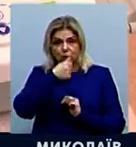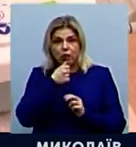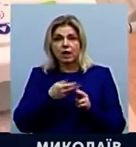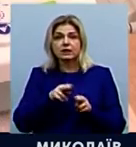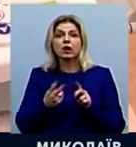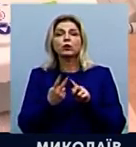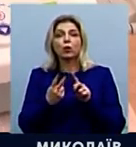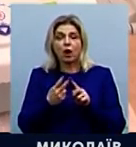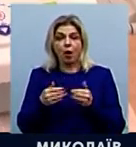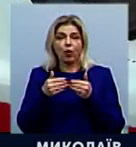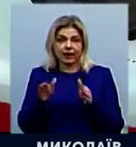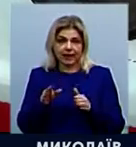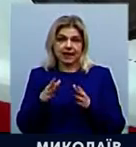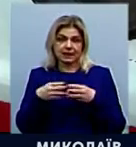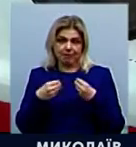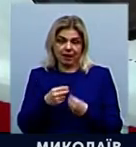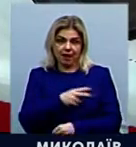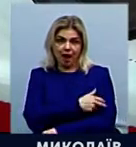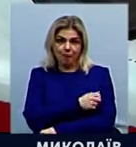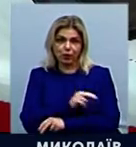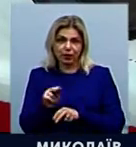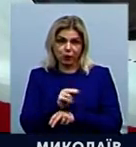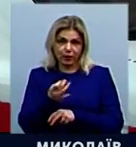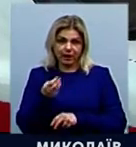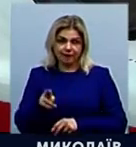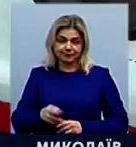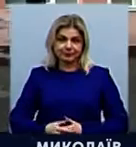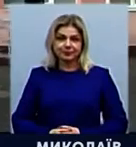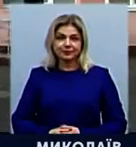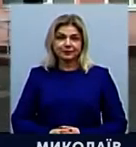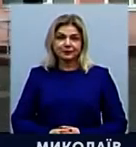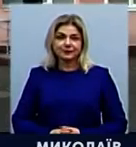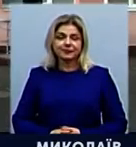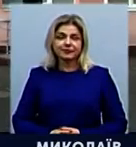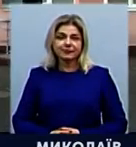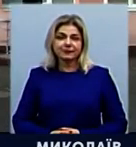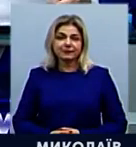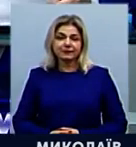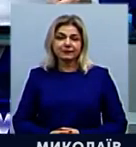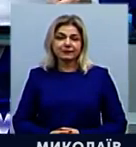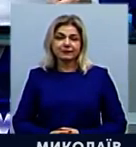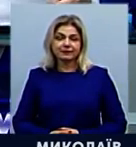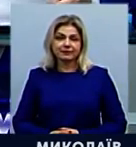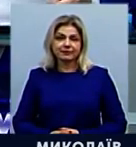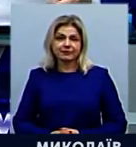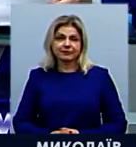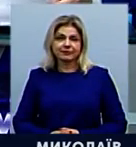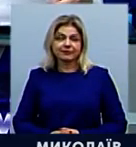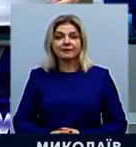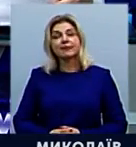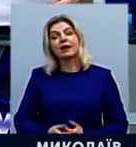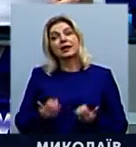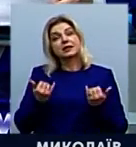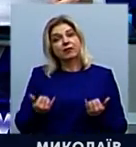відкрита сімейна амбулаторія. Олександр Гордієнко, Юрій Руденко, телевізійні новини, Миколаївщини. І